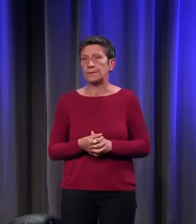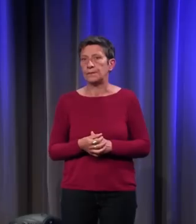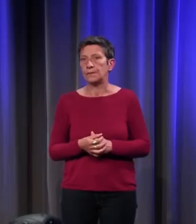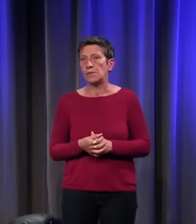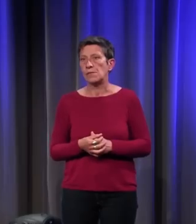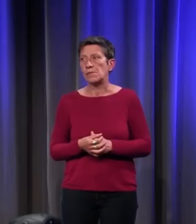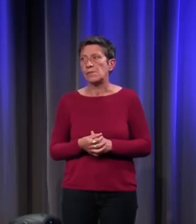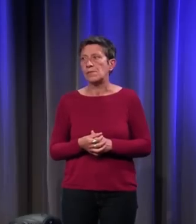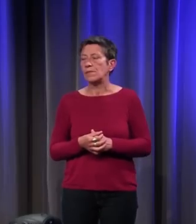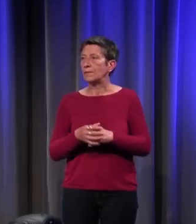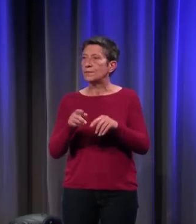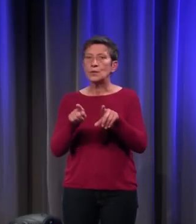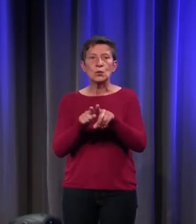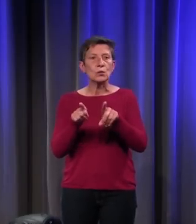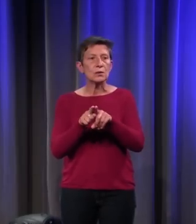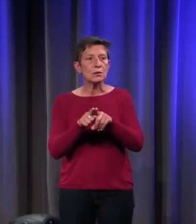Qu'est-ce qui n'est pas encore